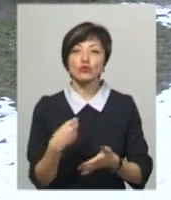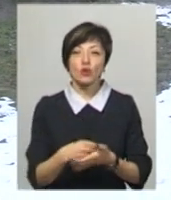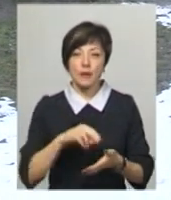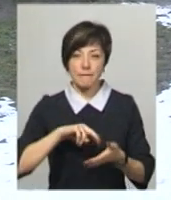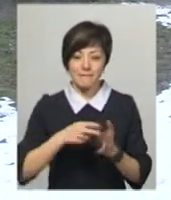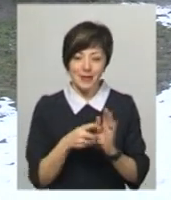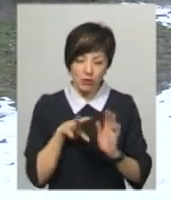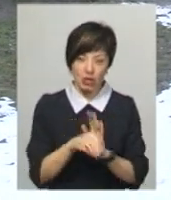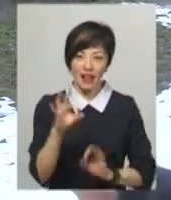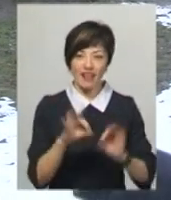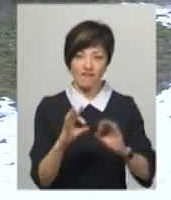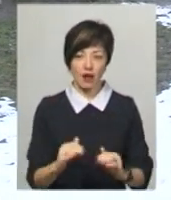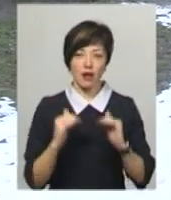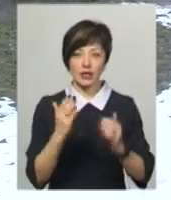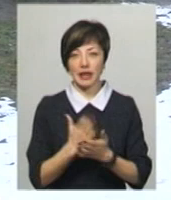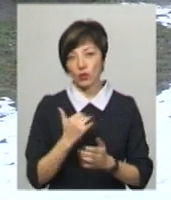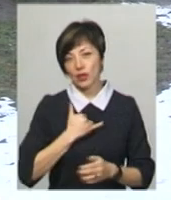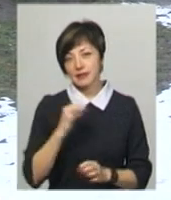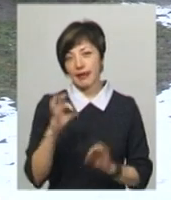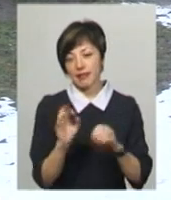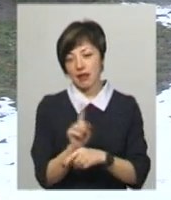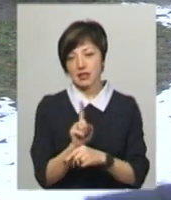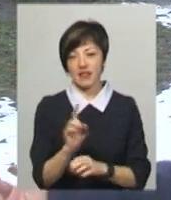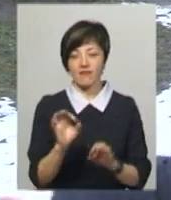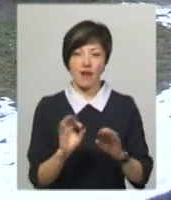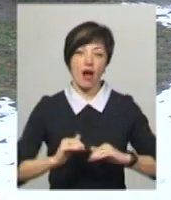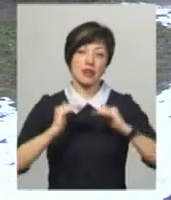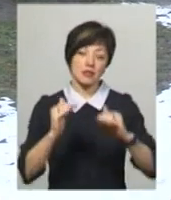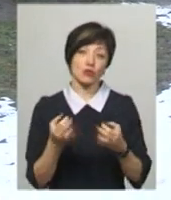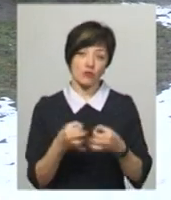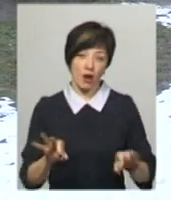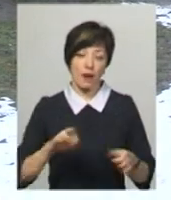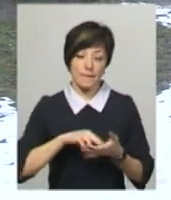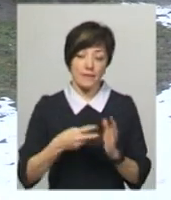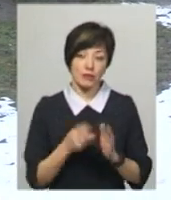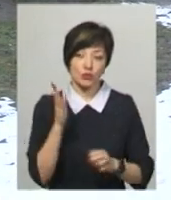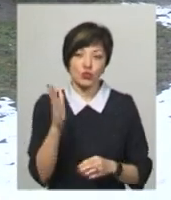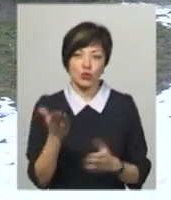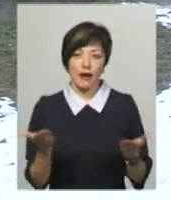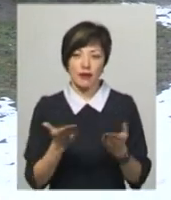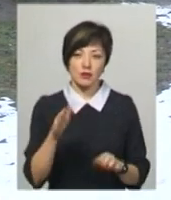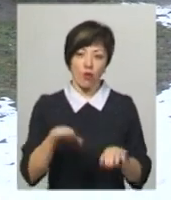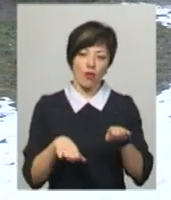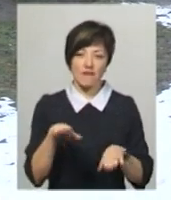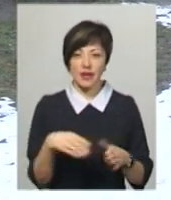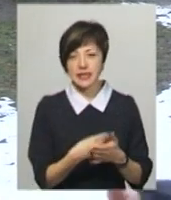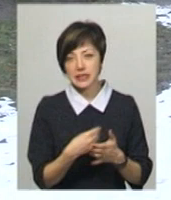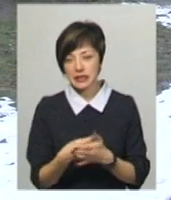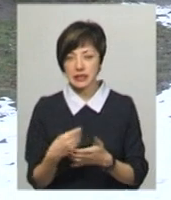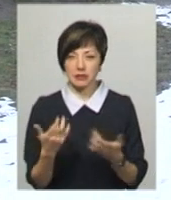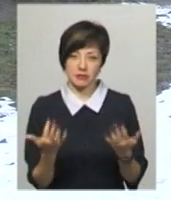інфляцію. Є в нас індекс інфляції, який дозволяє передбачити, що будуть якісь коливання цін,